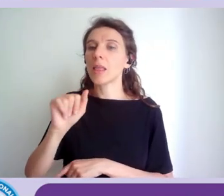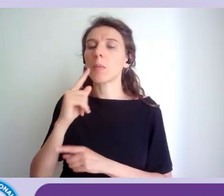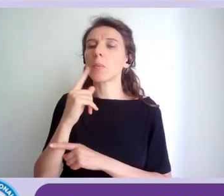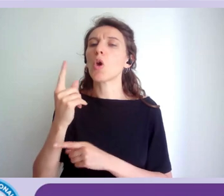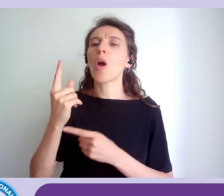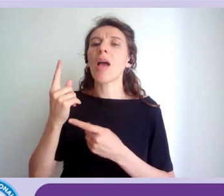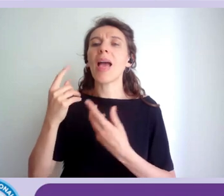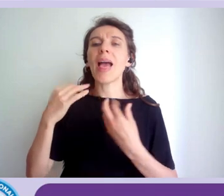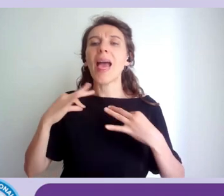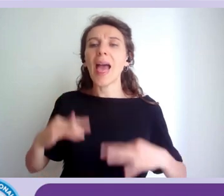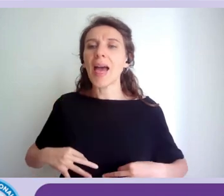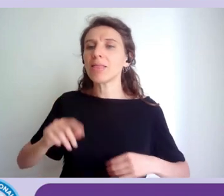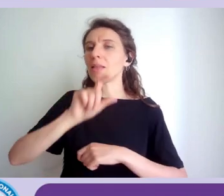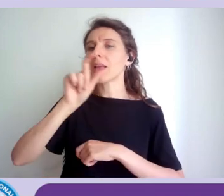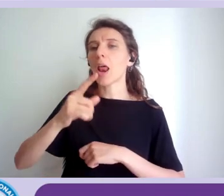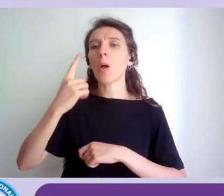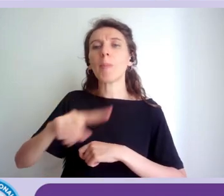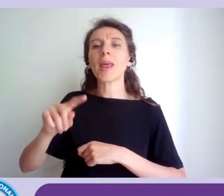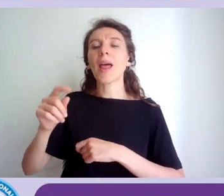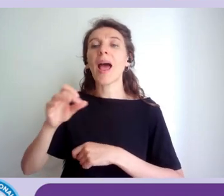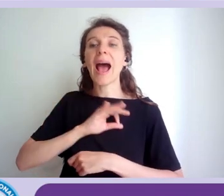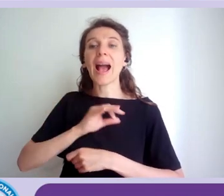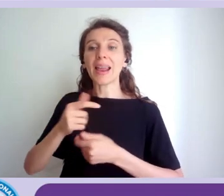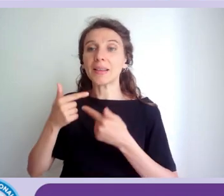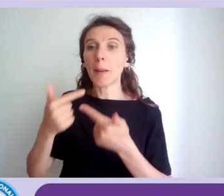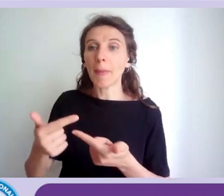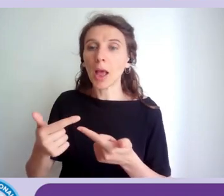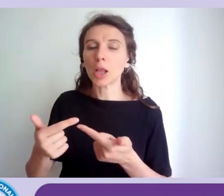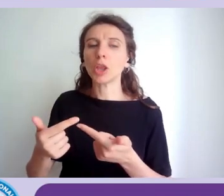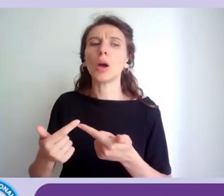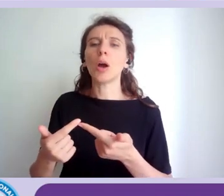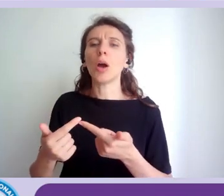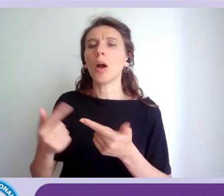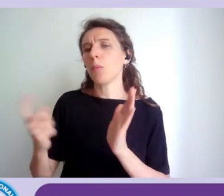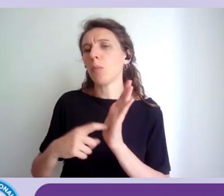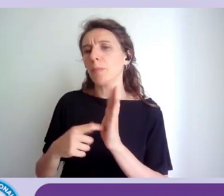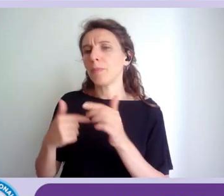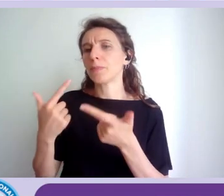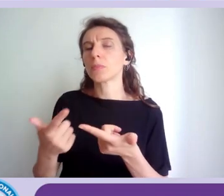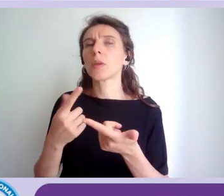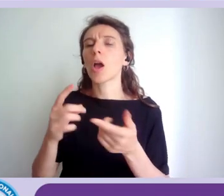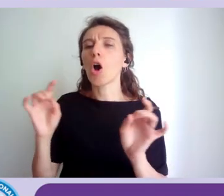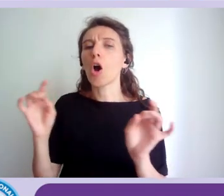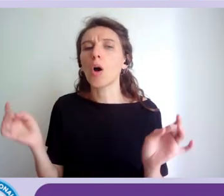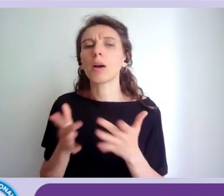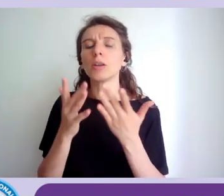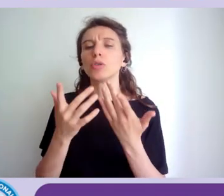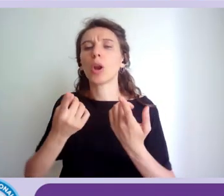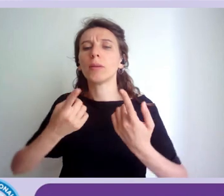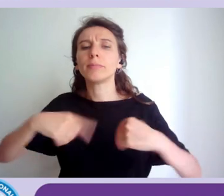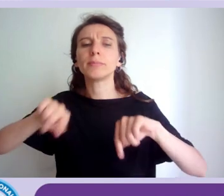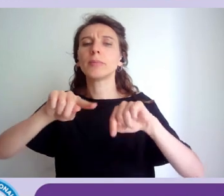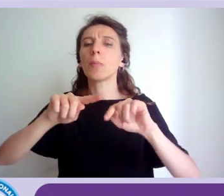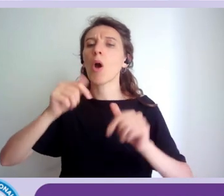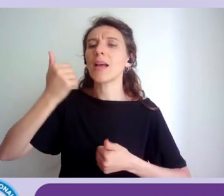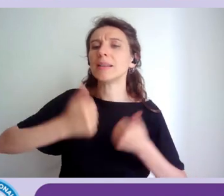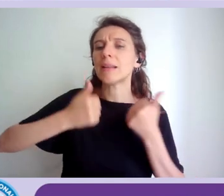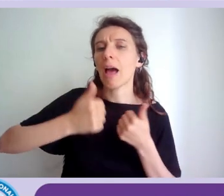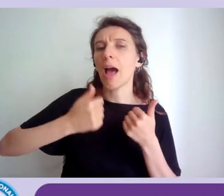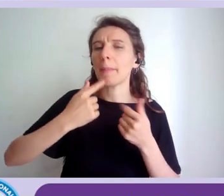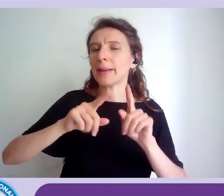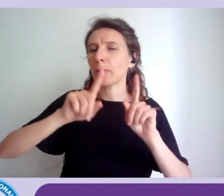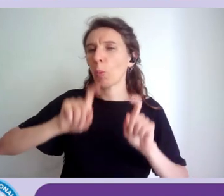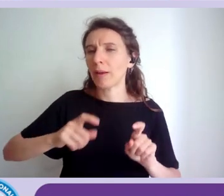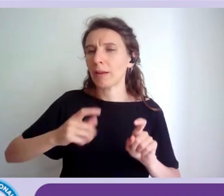queste realtà fanno organizzano delle sessioni d'esame quindi esame scritto con qui solitamente